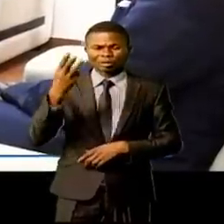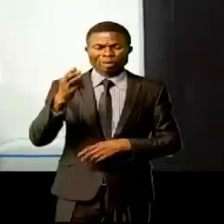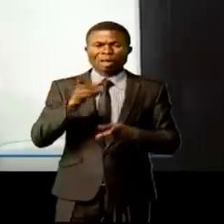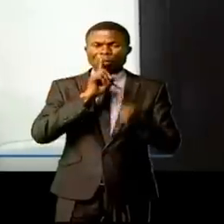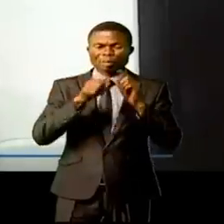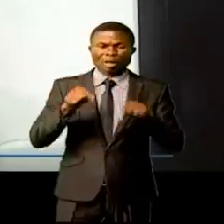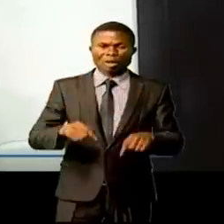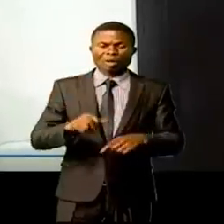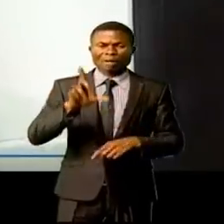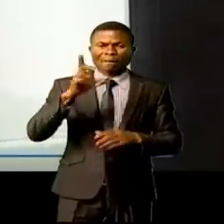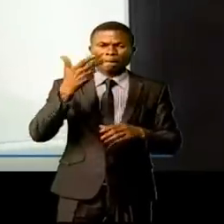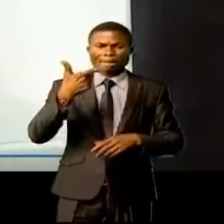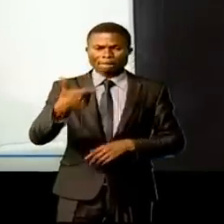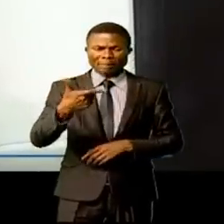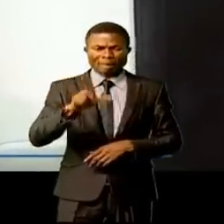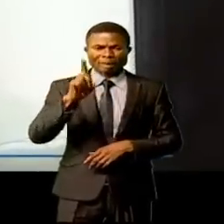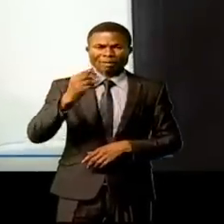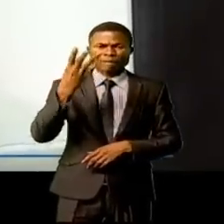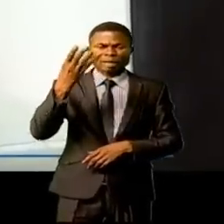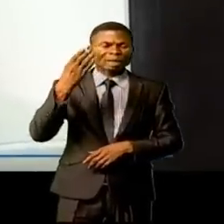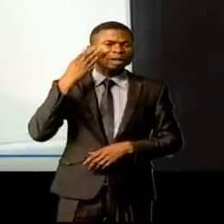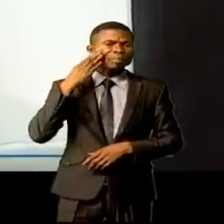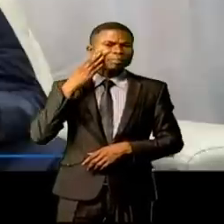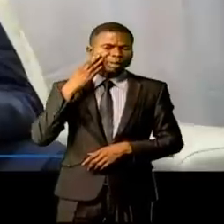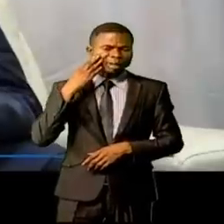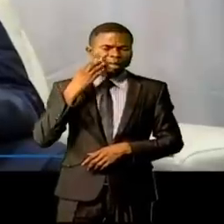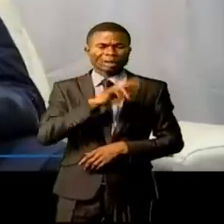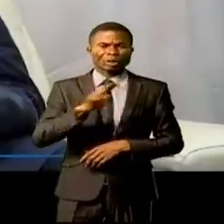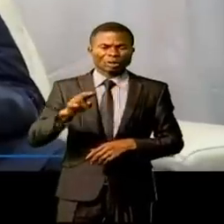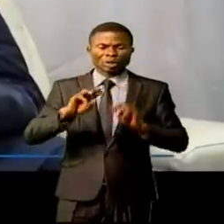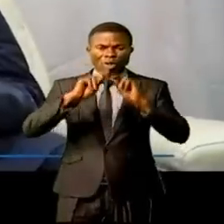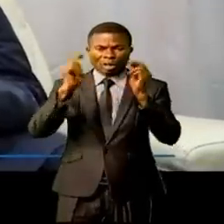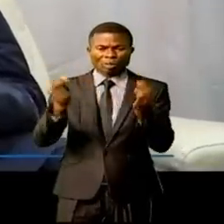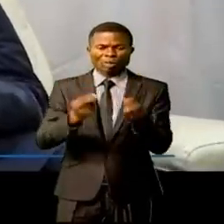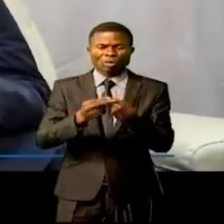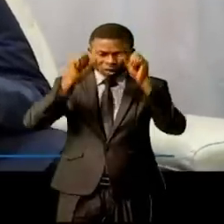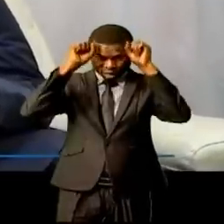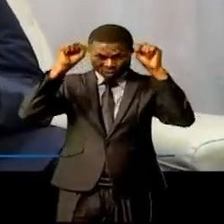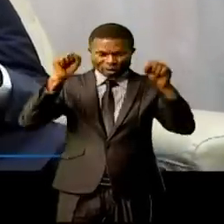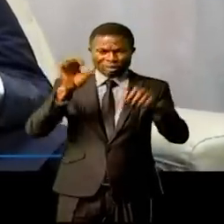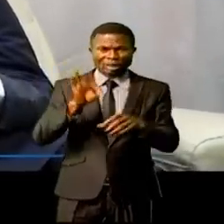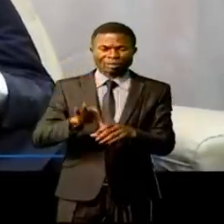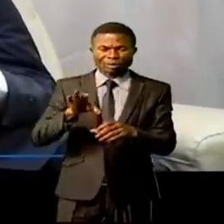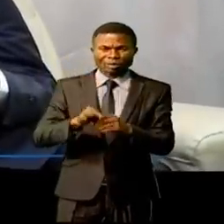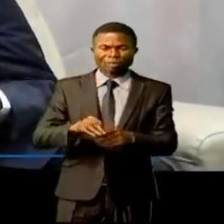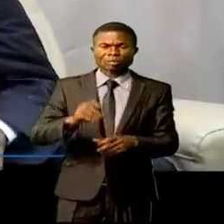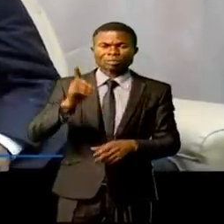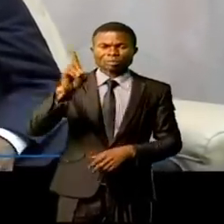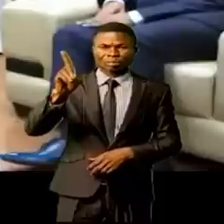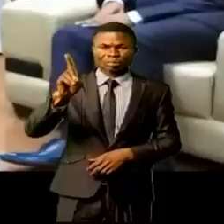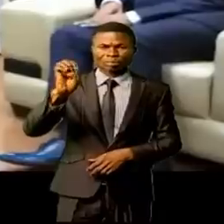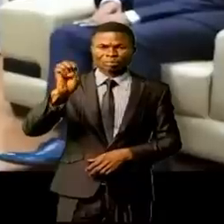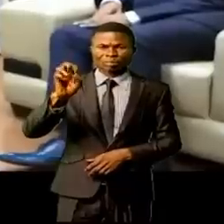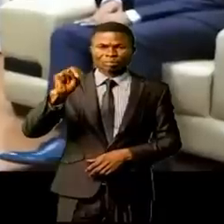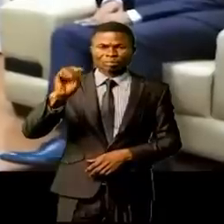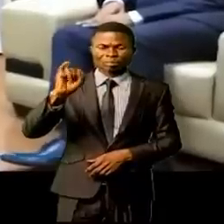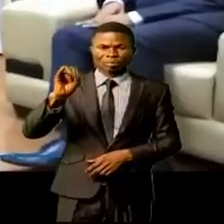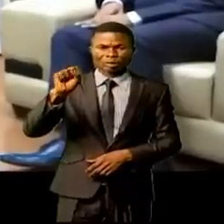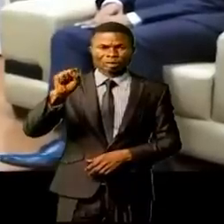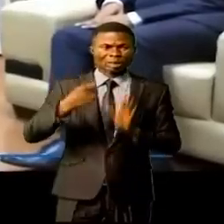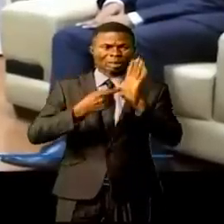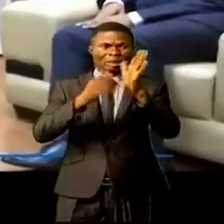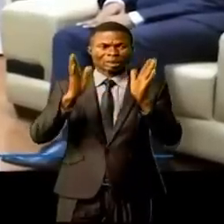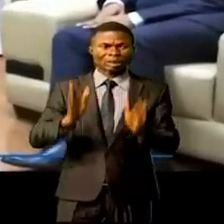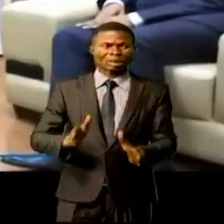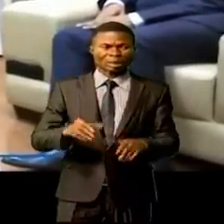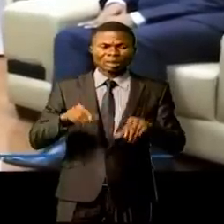24 mai entre ce dernier et le président de la commission électorale nationale indépendante Denis Kadima Kazadi. Pour le représentant résident